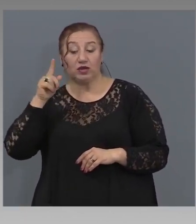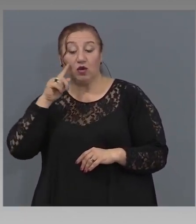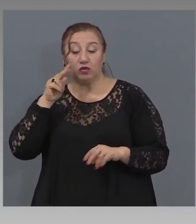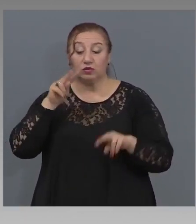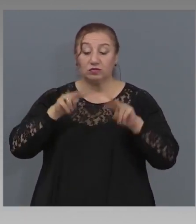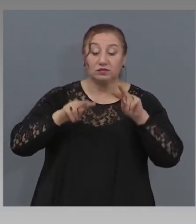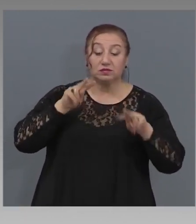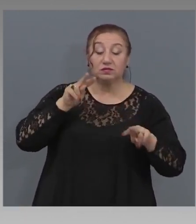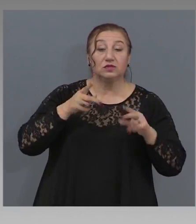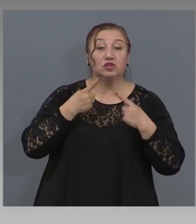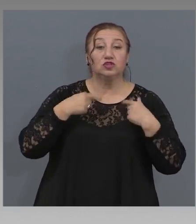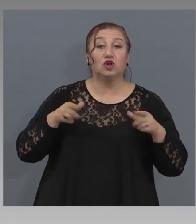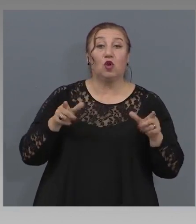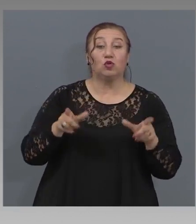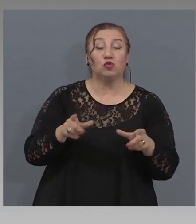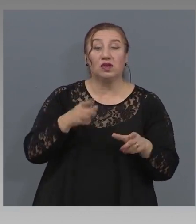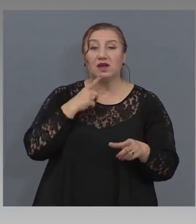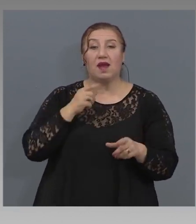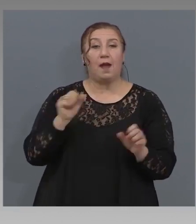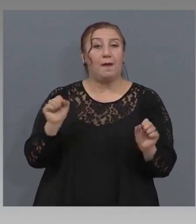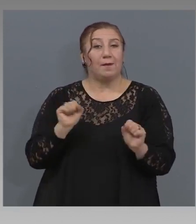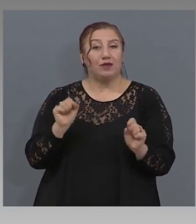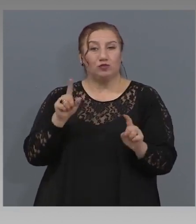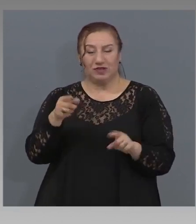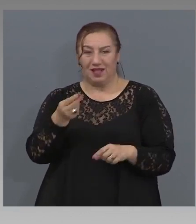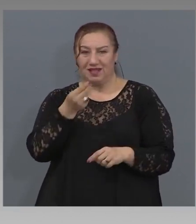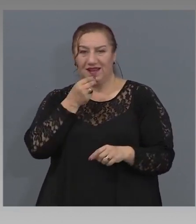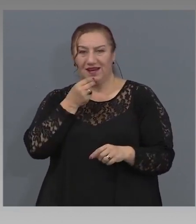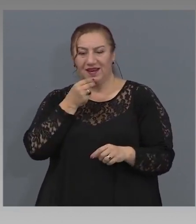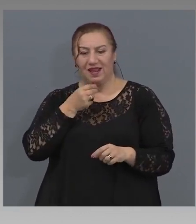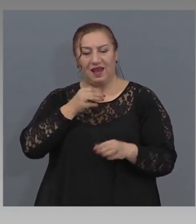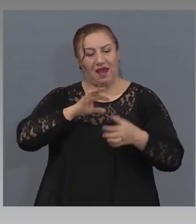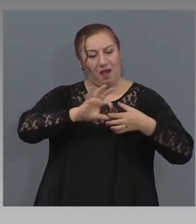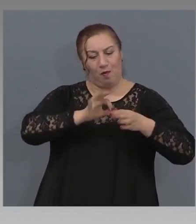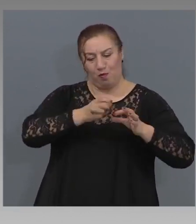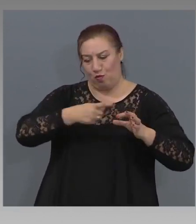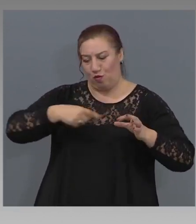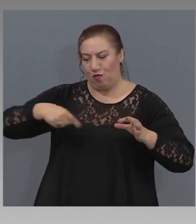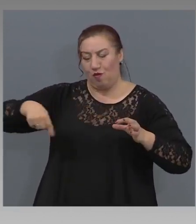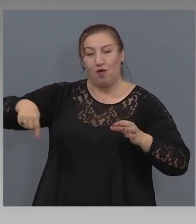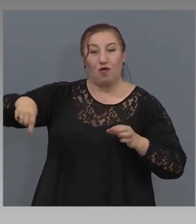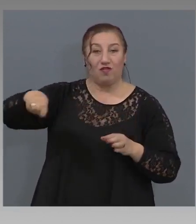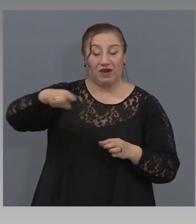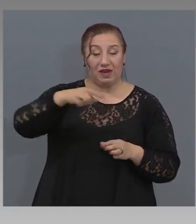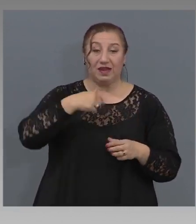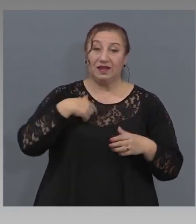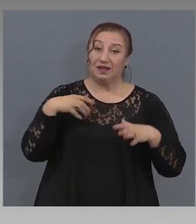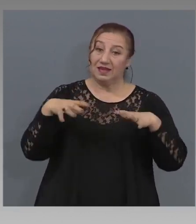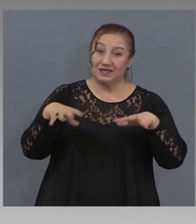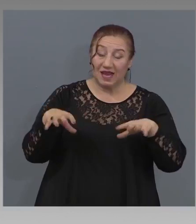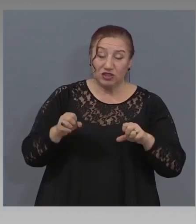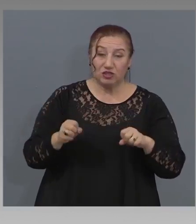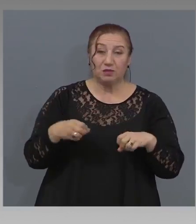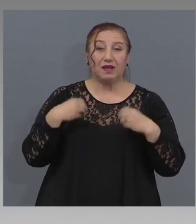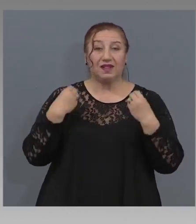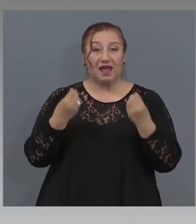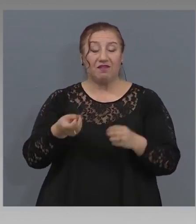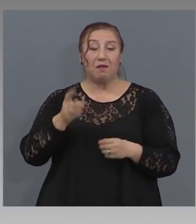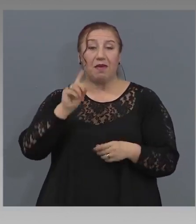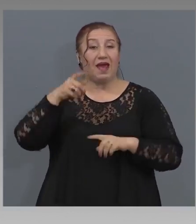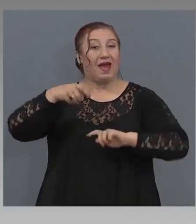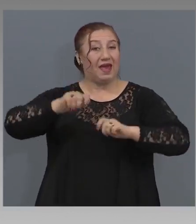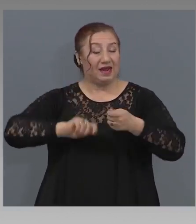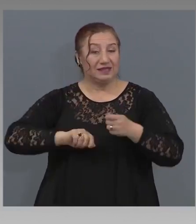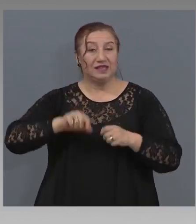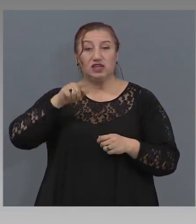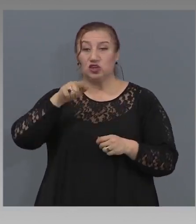безопасността на храните по цялата агрохранителна верига. Ние се ангажираме, за да гарантираме, че този стандарт през тази